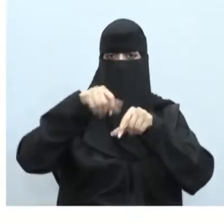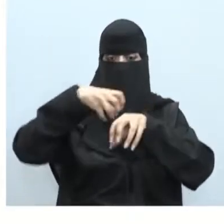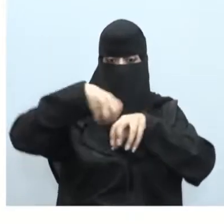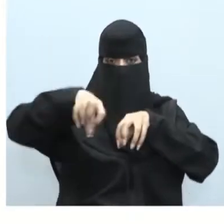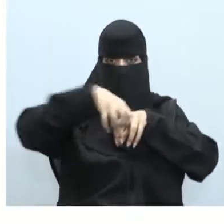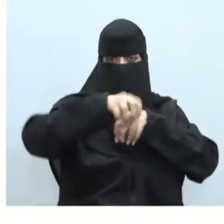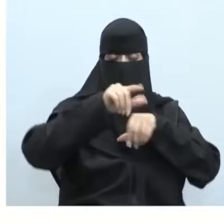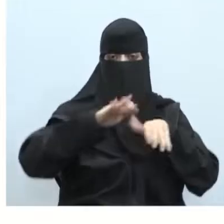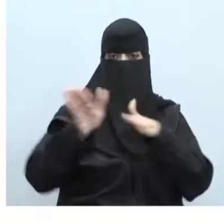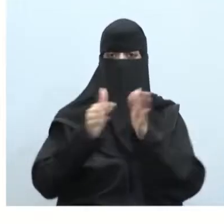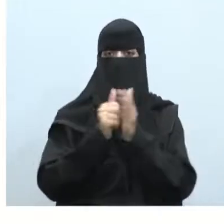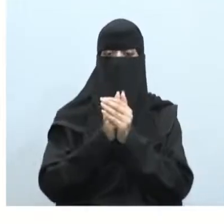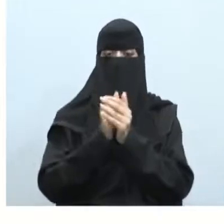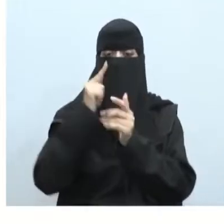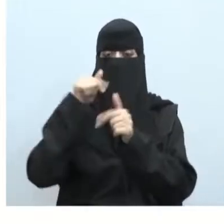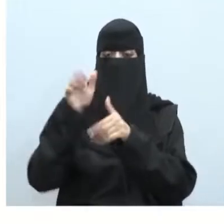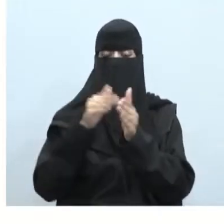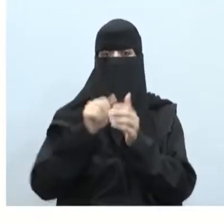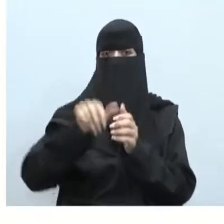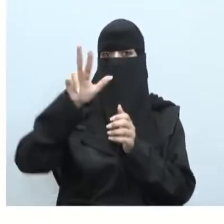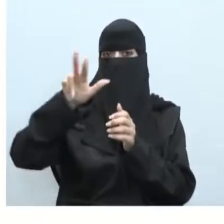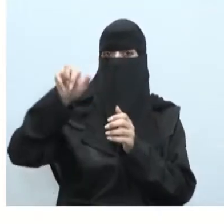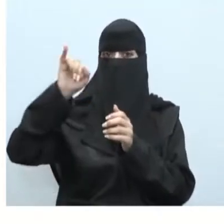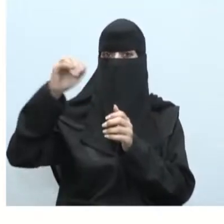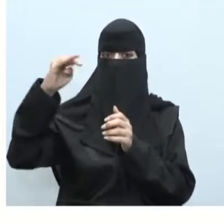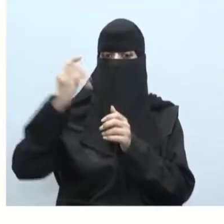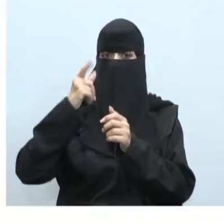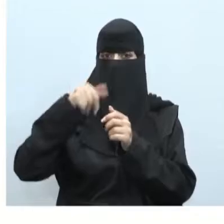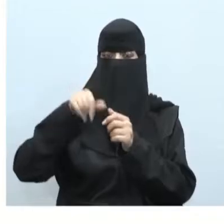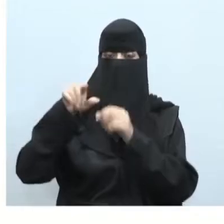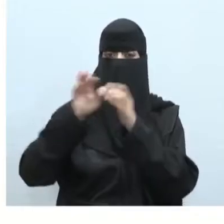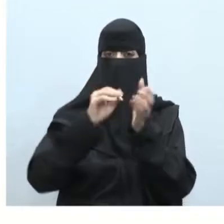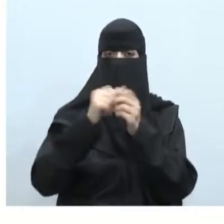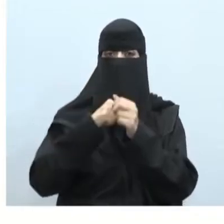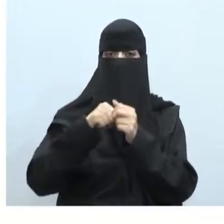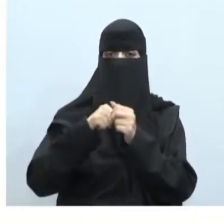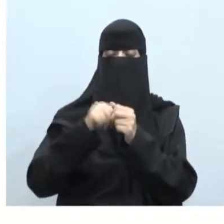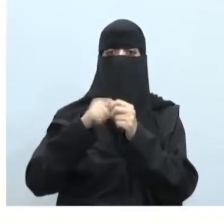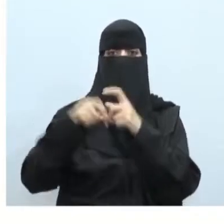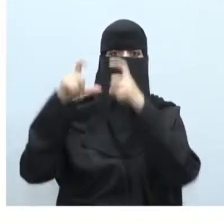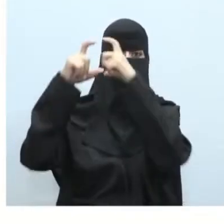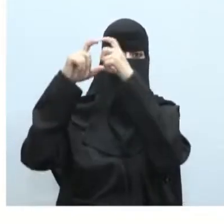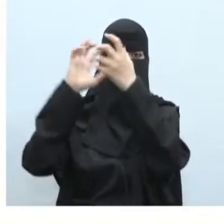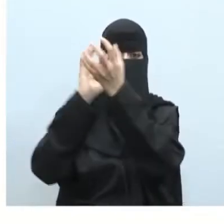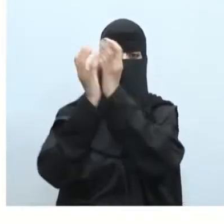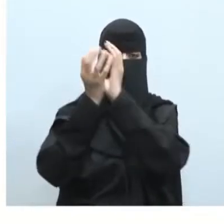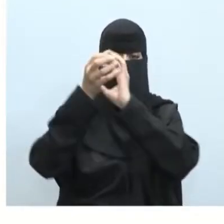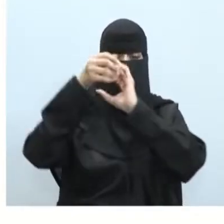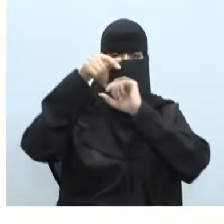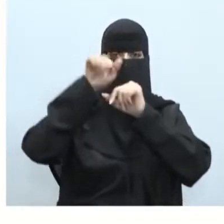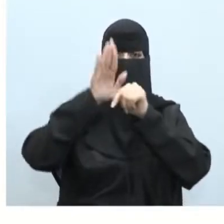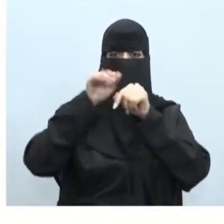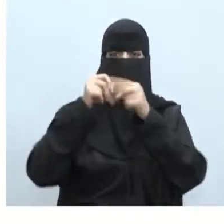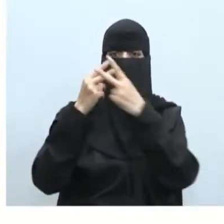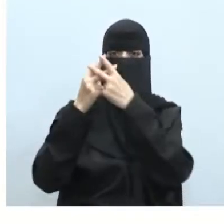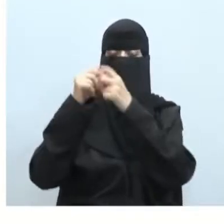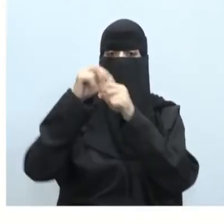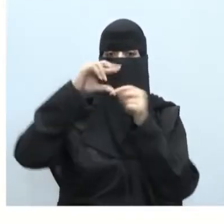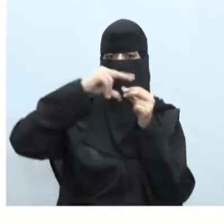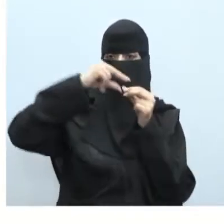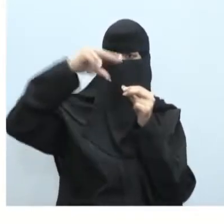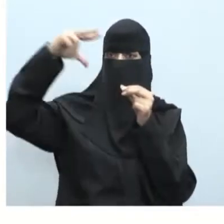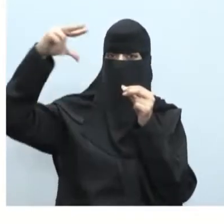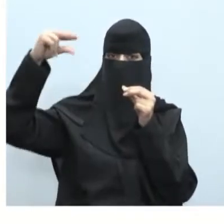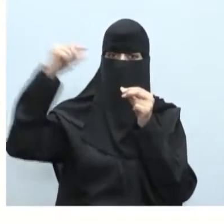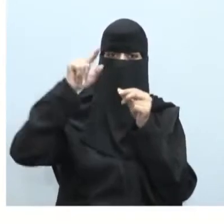والسدم والنجوم والكواكب والأقمار والمذنبات في البداية أنا وأنتم